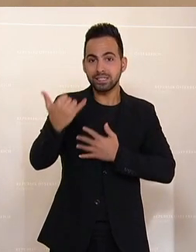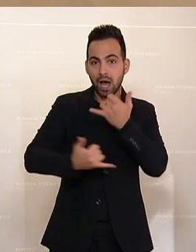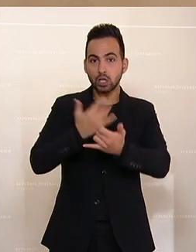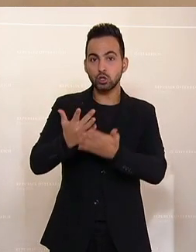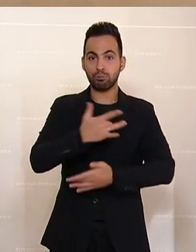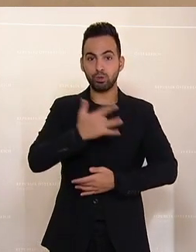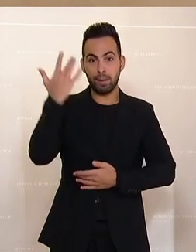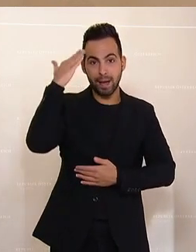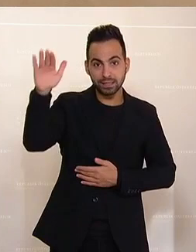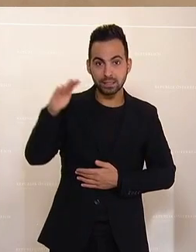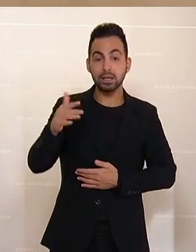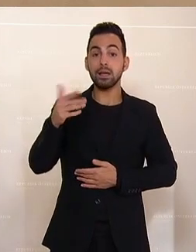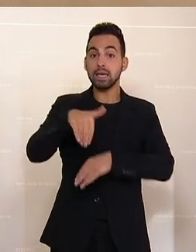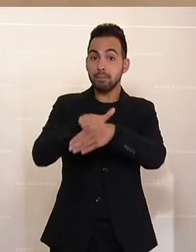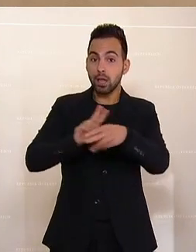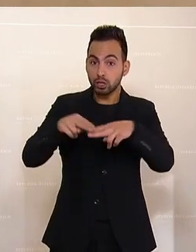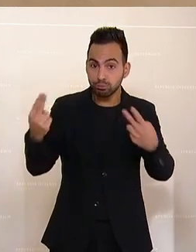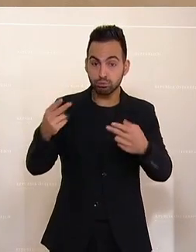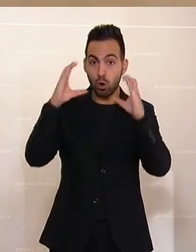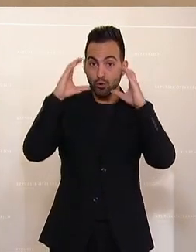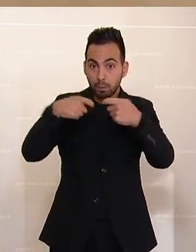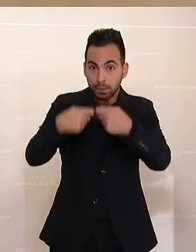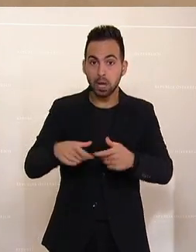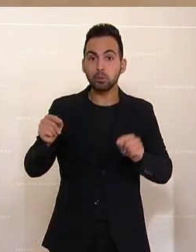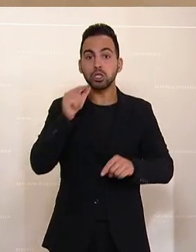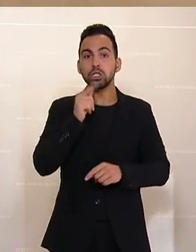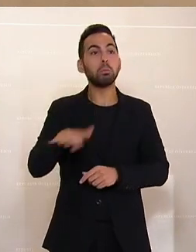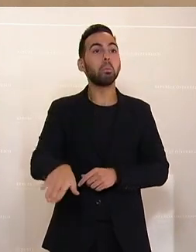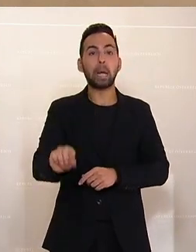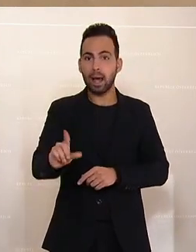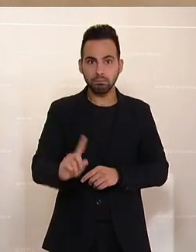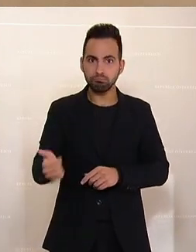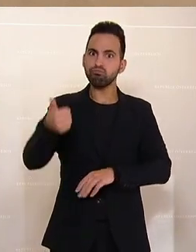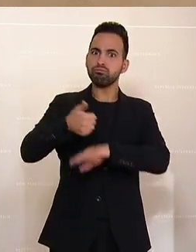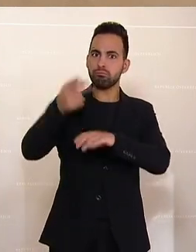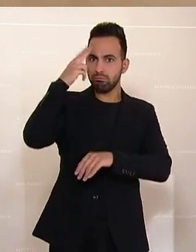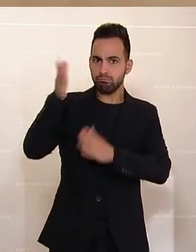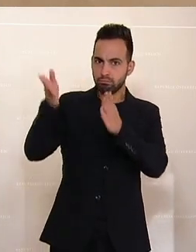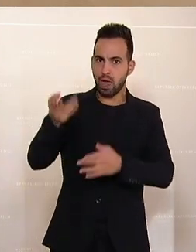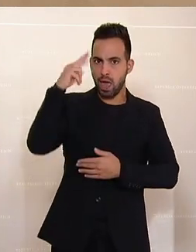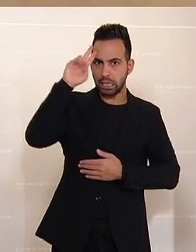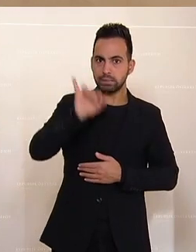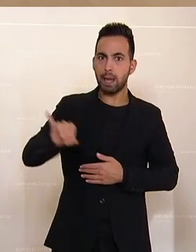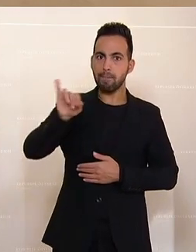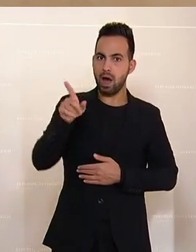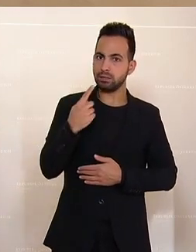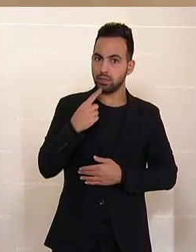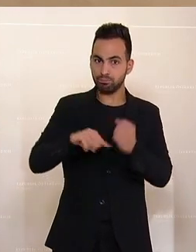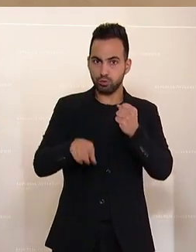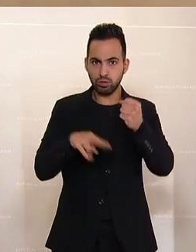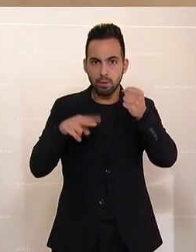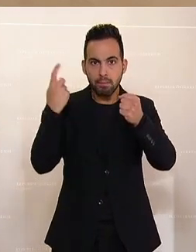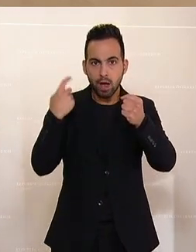20 Jahren Gemeindebund, ist ÖVP-Mitglied, also hochrangiger ÖVP-Funktionär. Das sagt Johann Hingshammer zu diesem Budget,